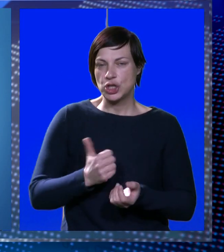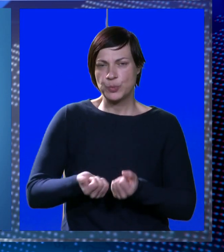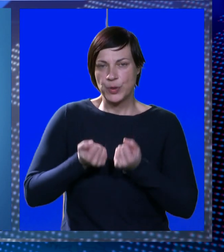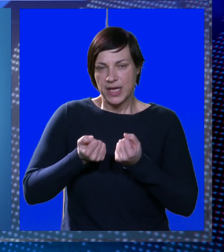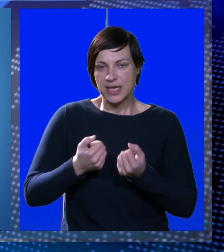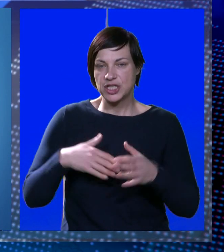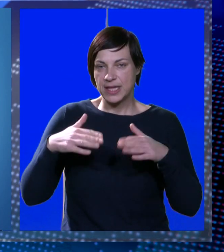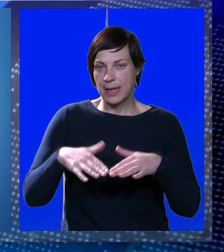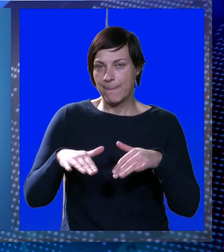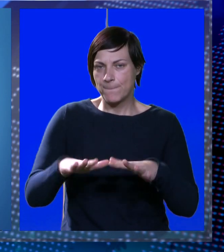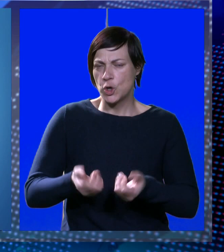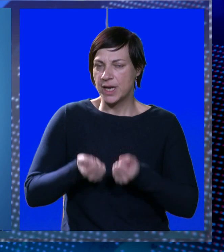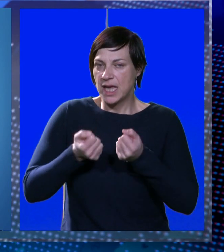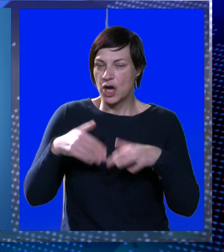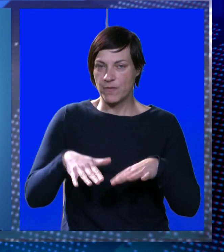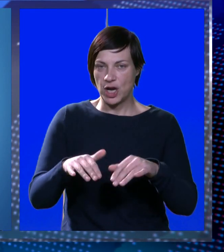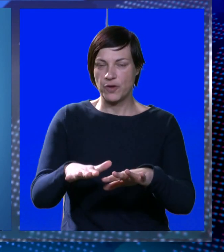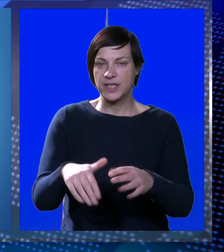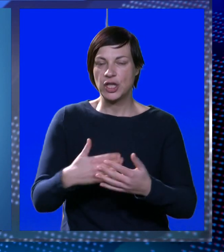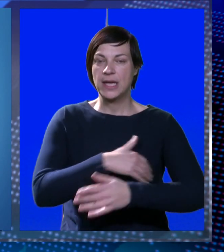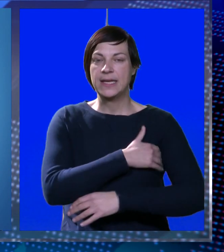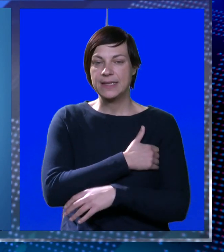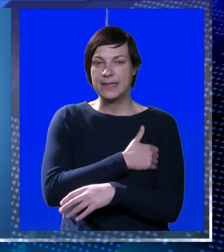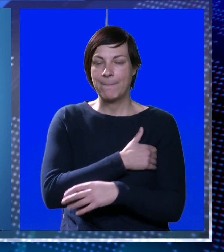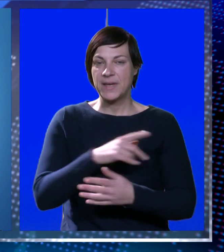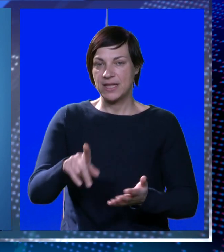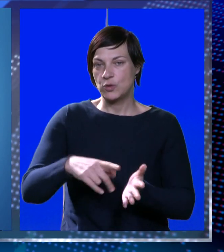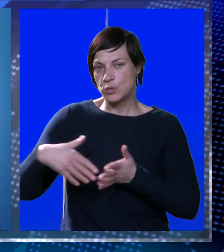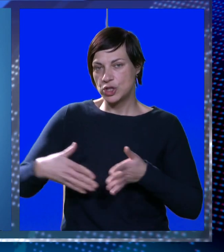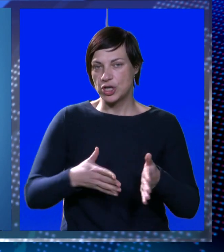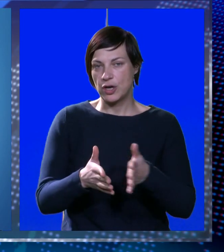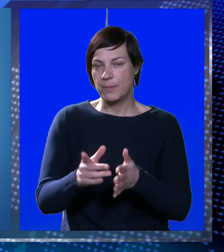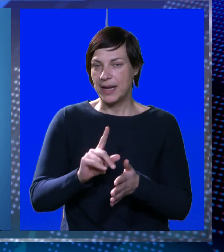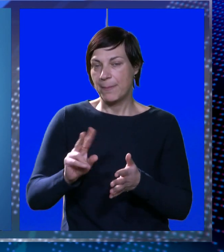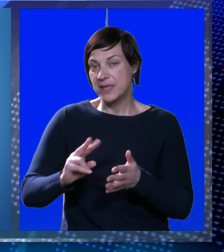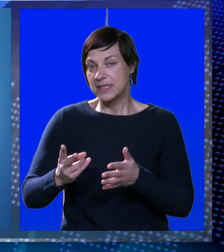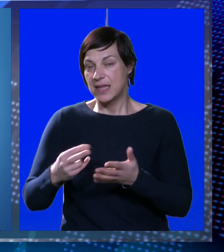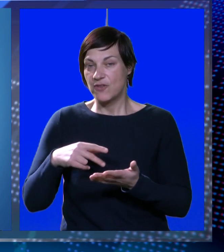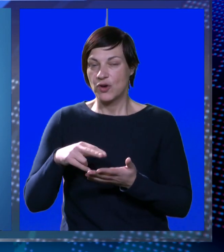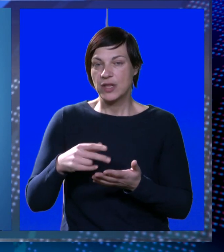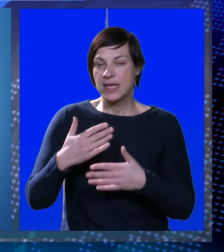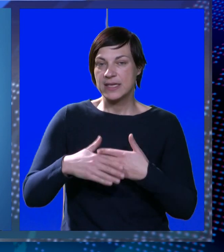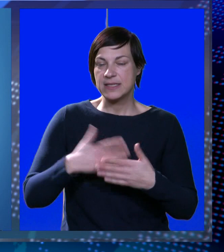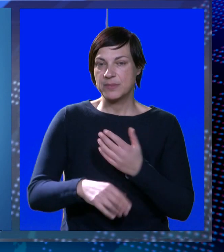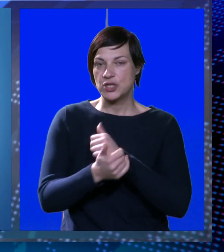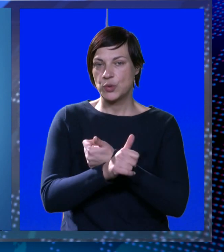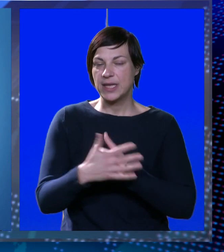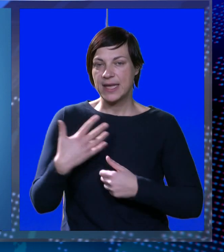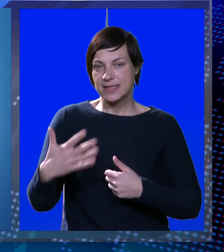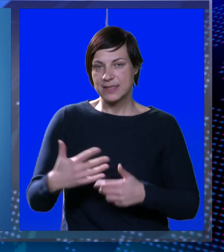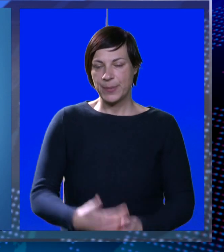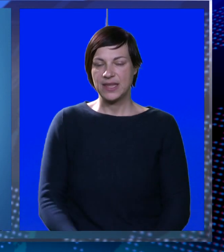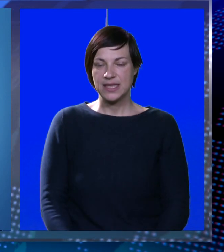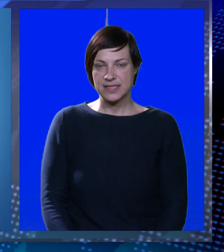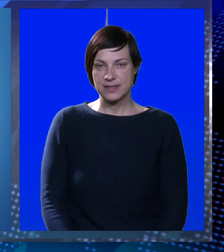će još pojačati. More stoga jače valovito. Temperatura zraka duž obale bez većeg dnevnog hoda između 11 i